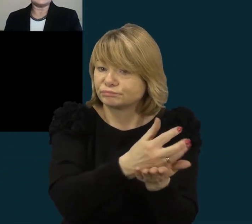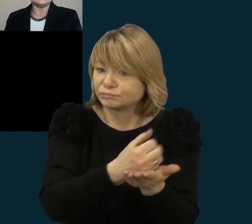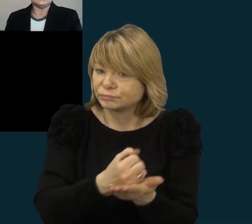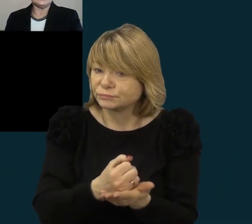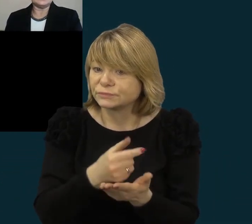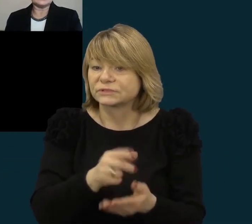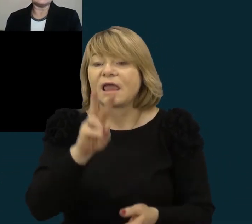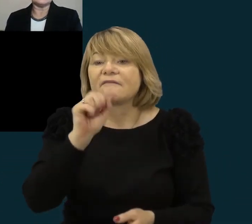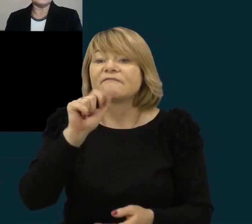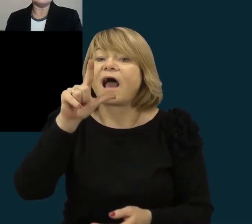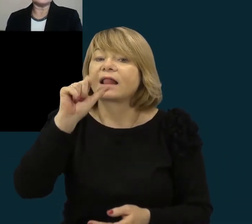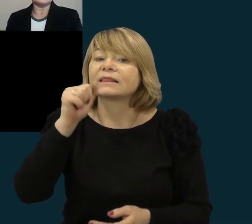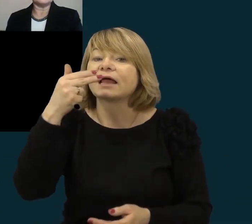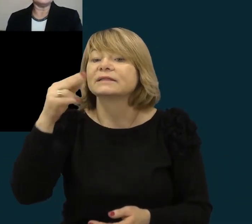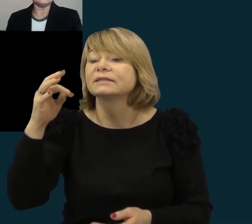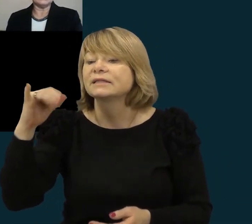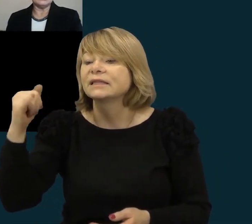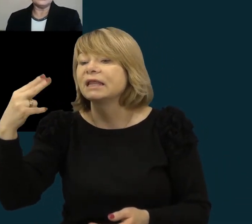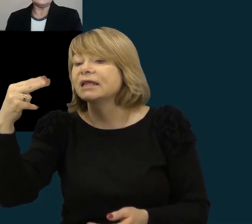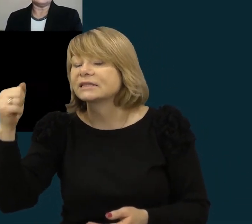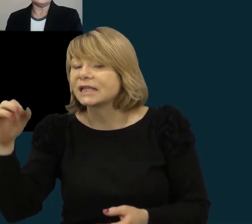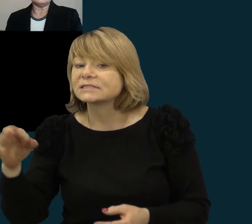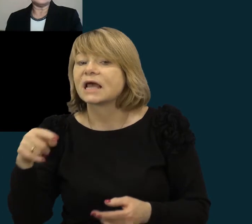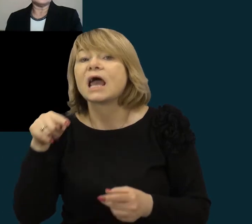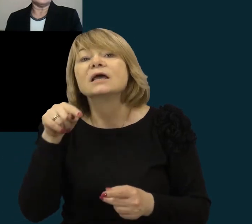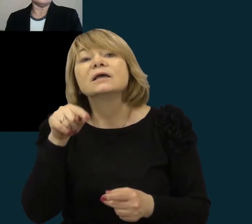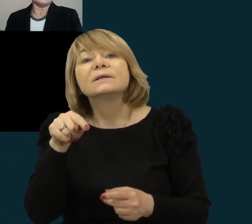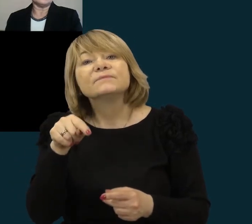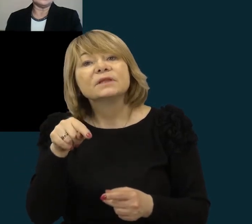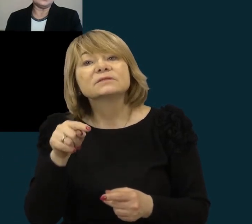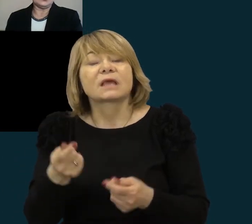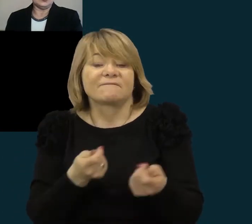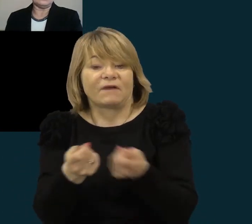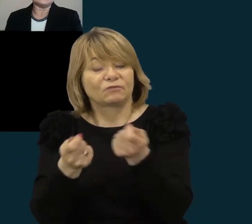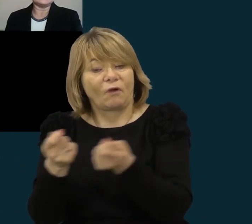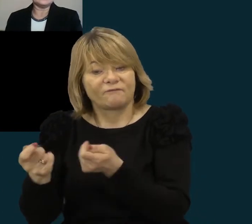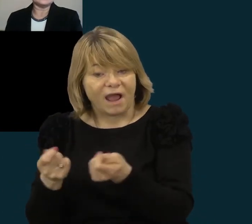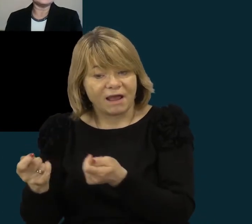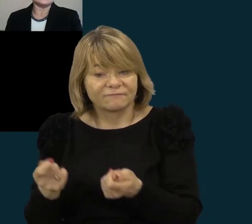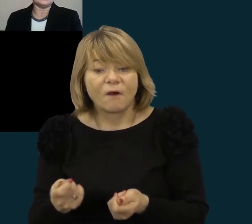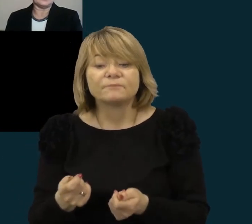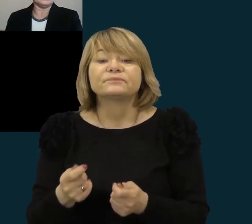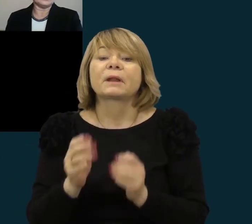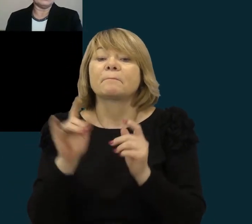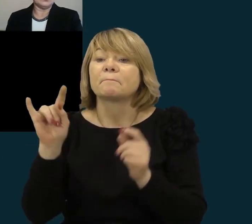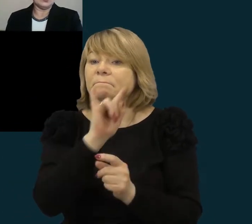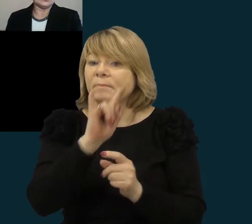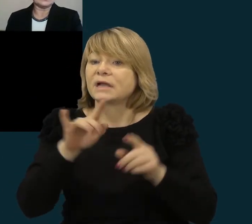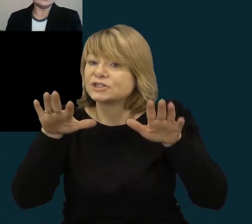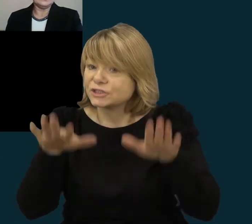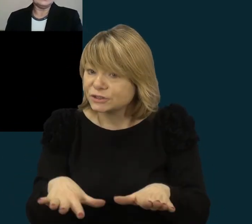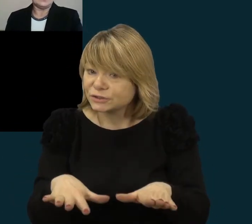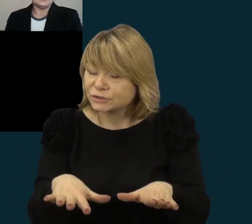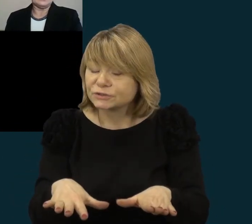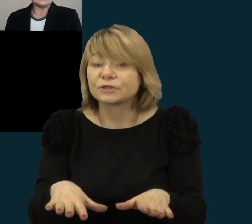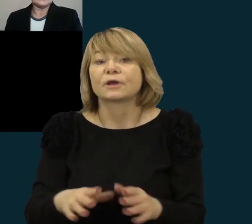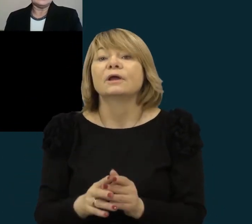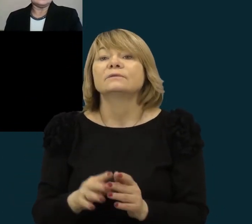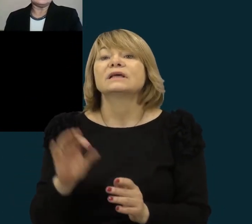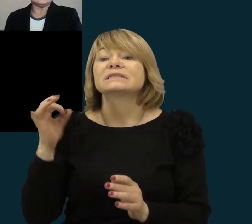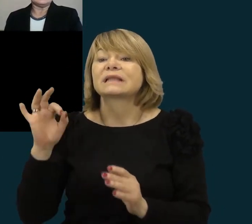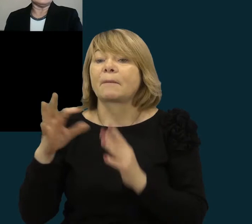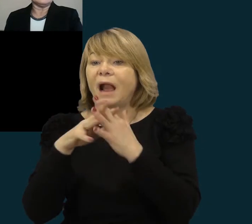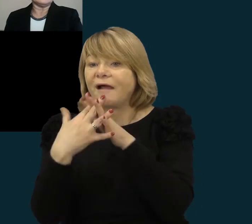Antanas Valentinas, kunigavės vadaktų, šiačiausios savotos bažnyčia. Vadaktai yra sidabravo sėniunijos kaimas